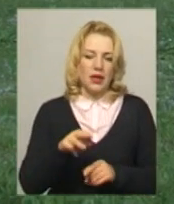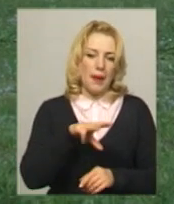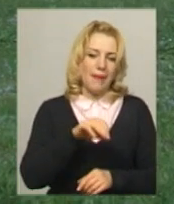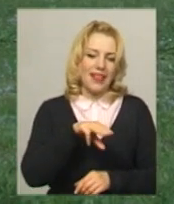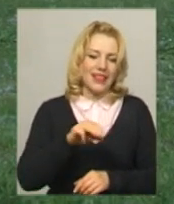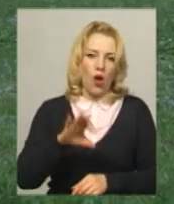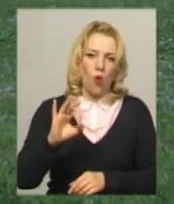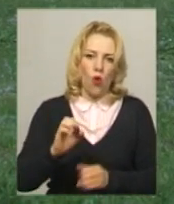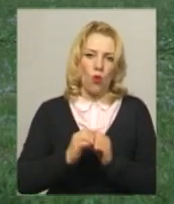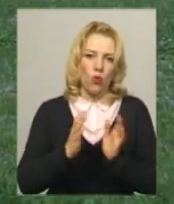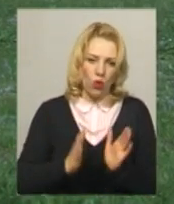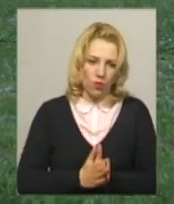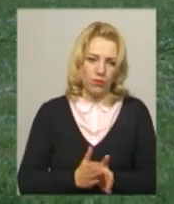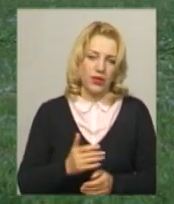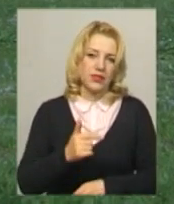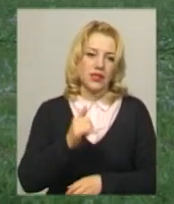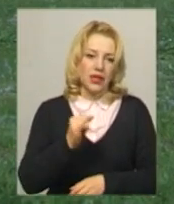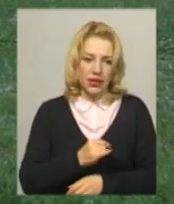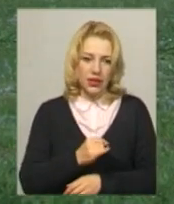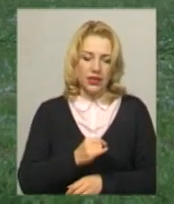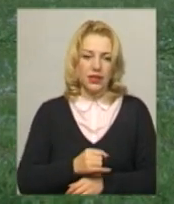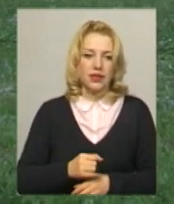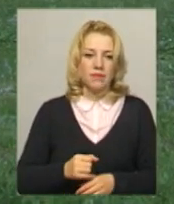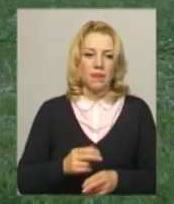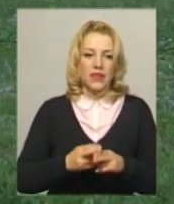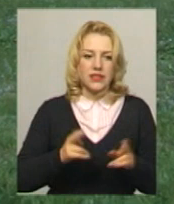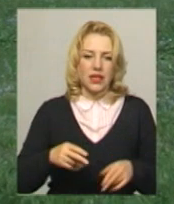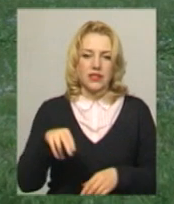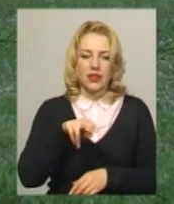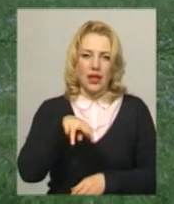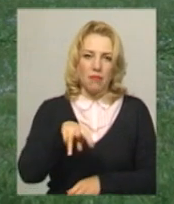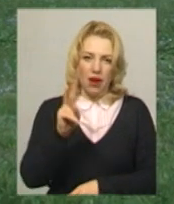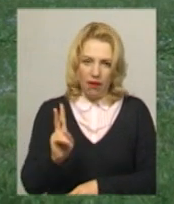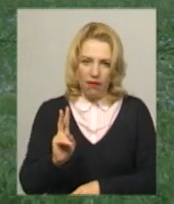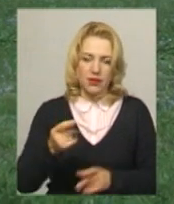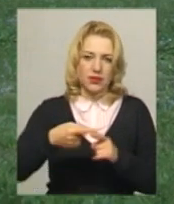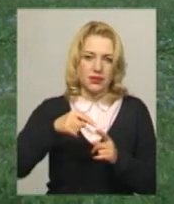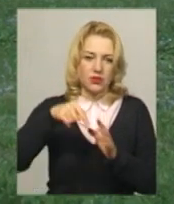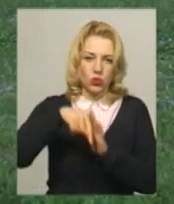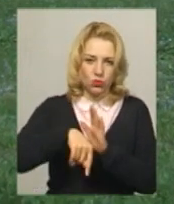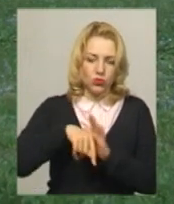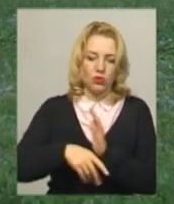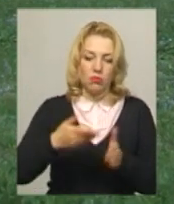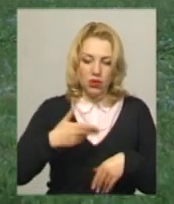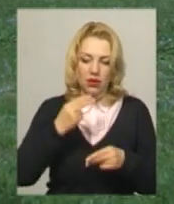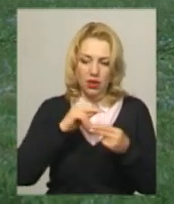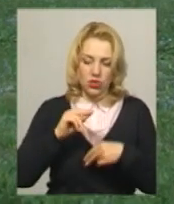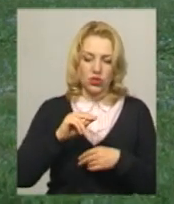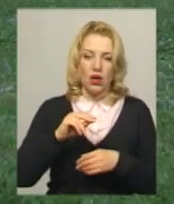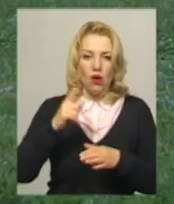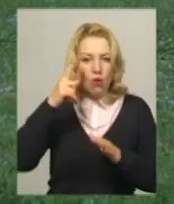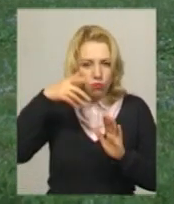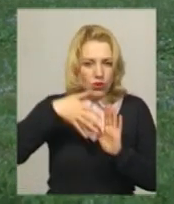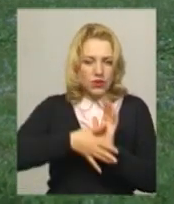Гірокомпас-1Г-17 і станція ДМК. Тобто ми краще поглибили їх